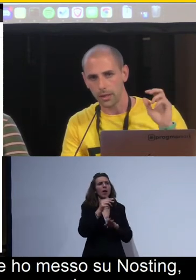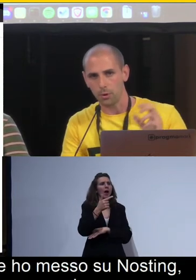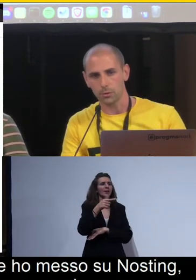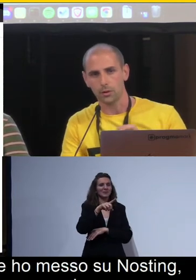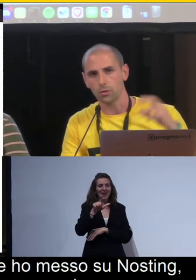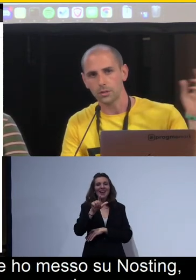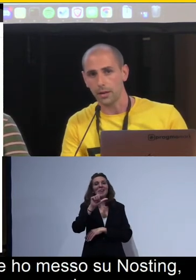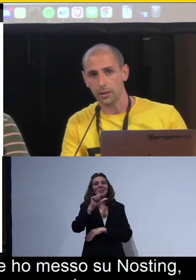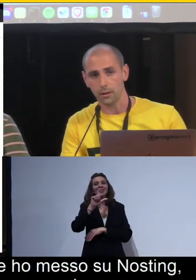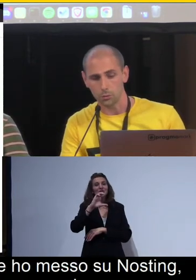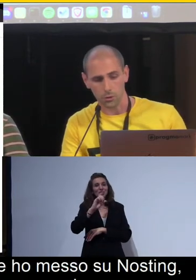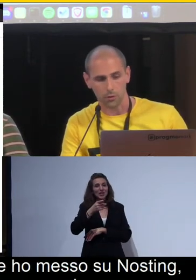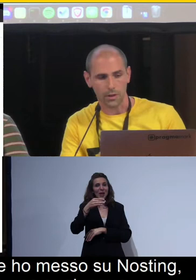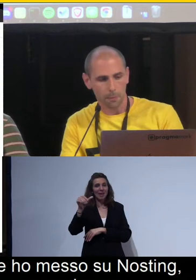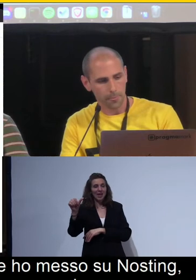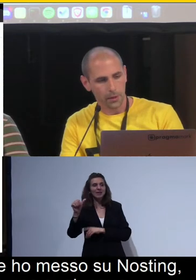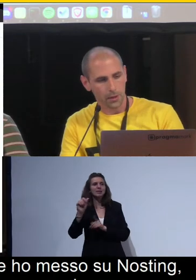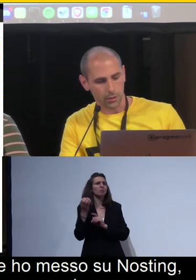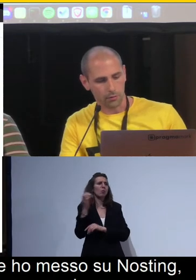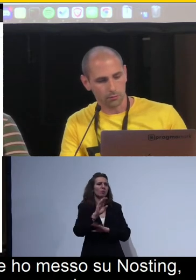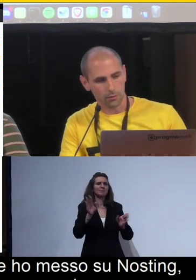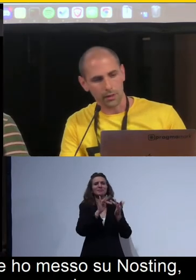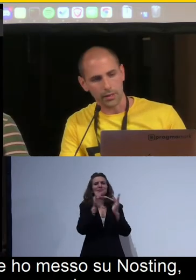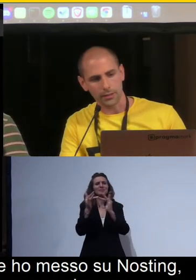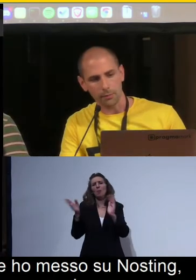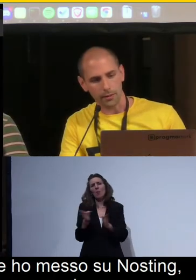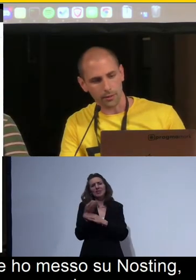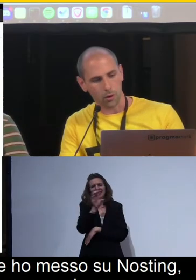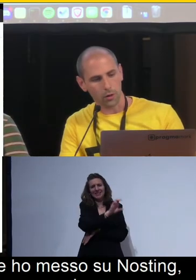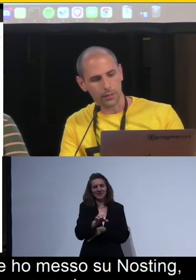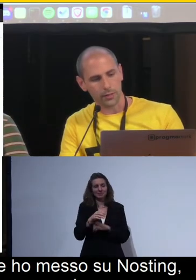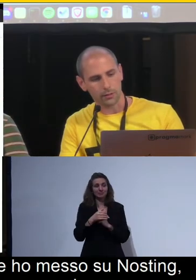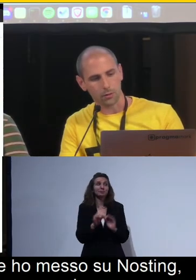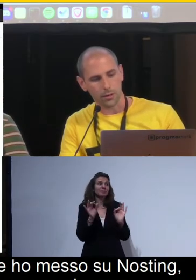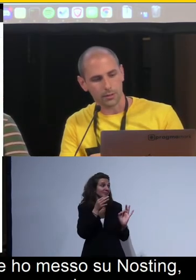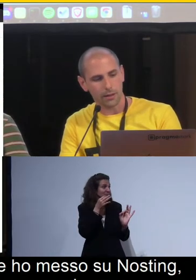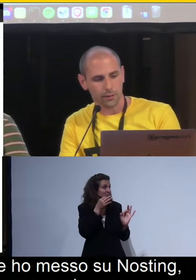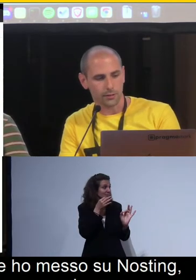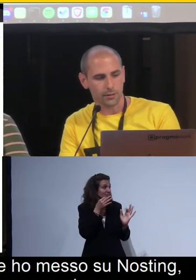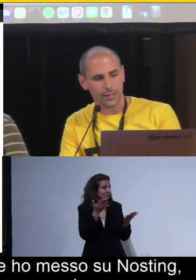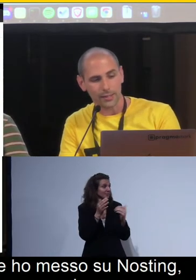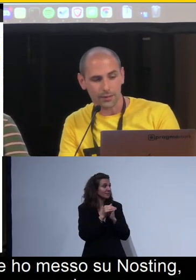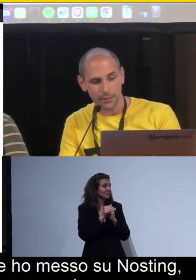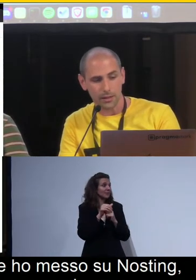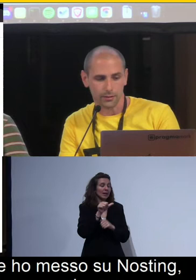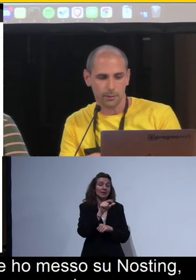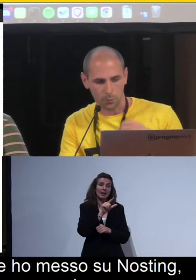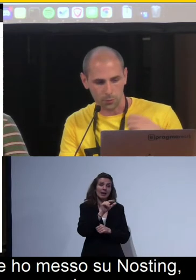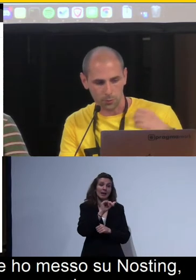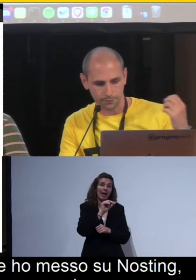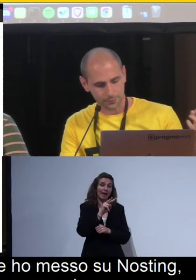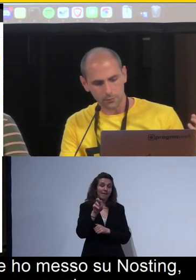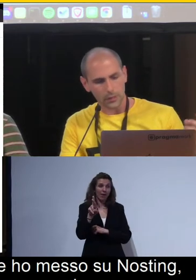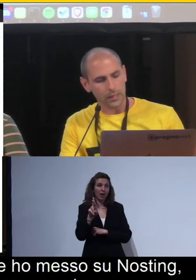e poi poterlo ostare dovunque si voglia. Quindi esattamente quello che vedete con Slidev Getting Started